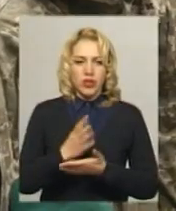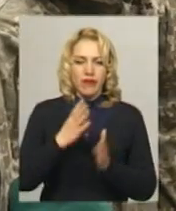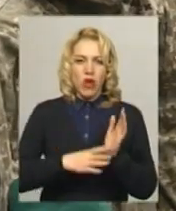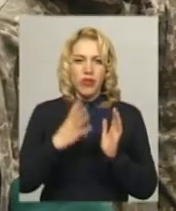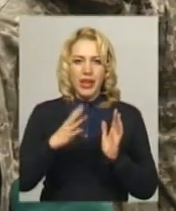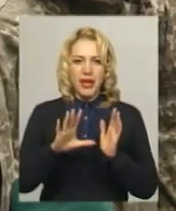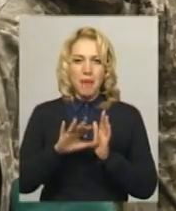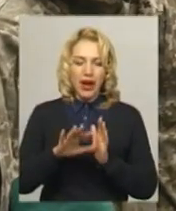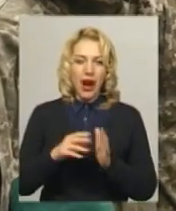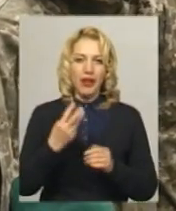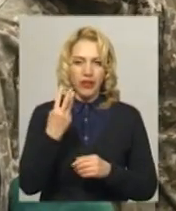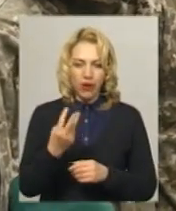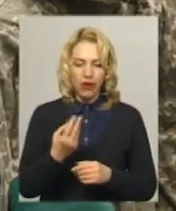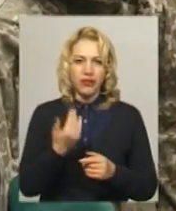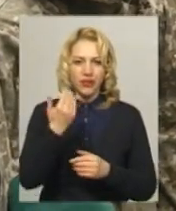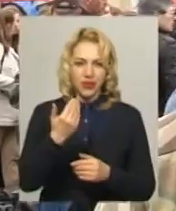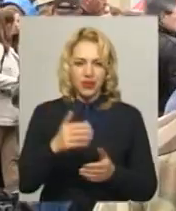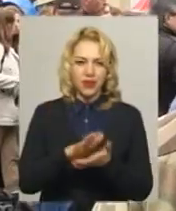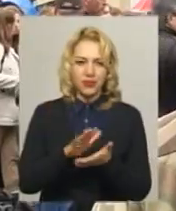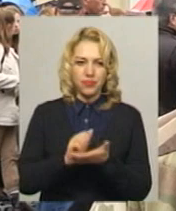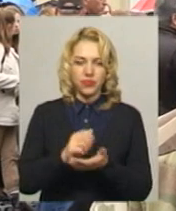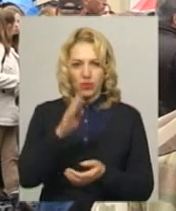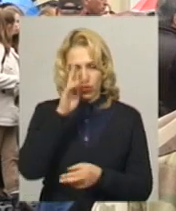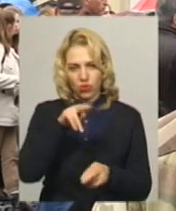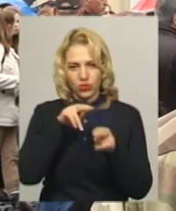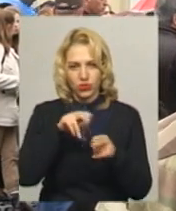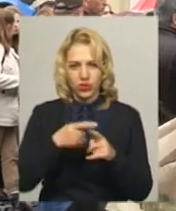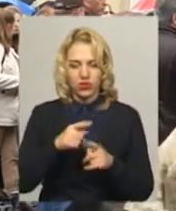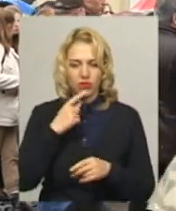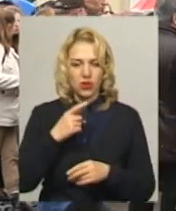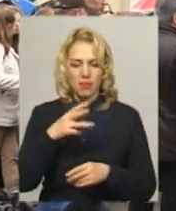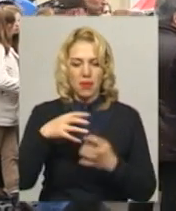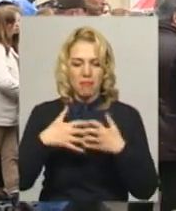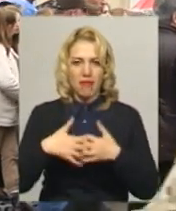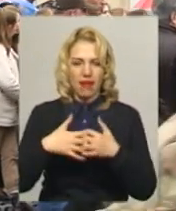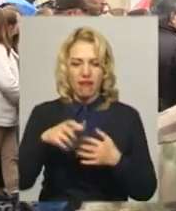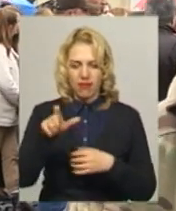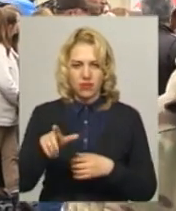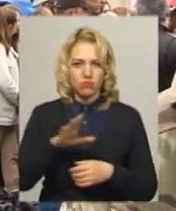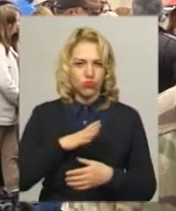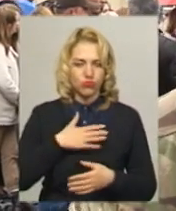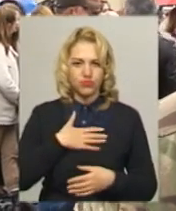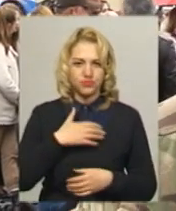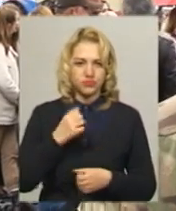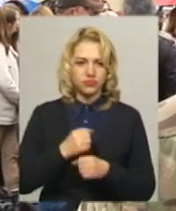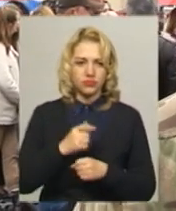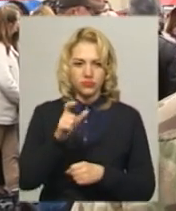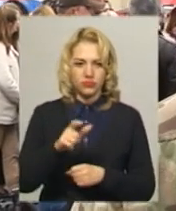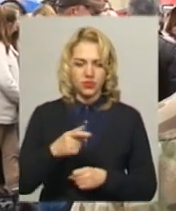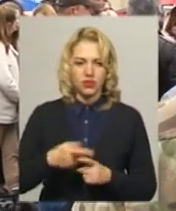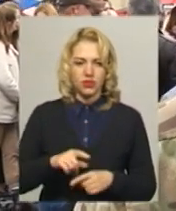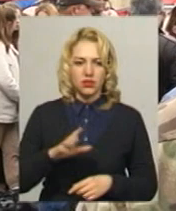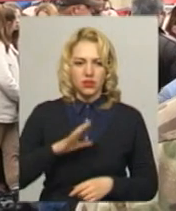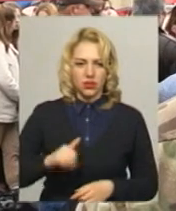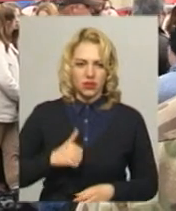-й бригаді. Його побратим з позивним охотник каже, механік був війчайдушним вояком. Механіка, я знаю, він грийний завжди був.